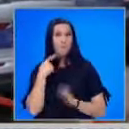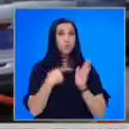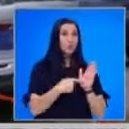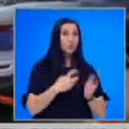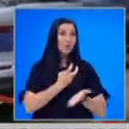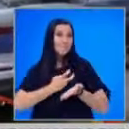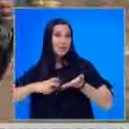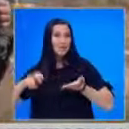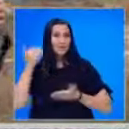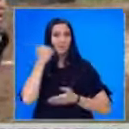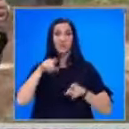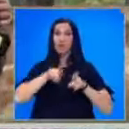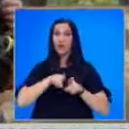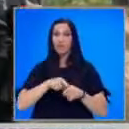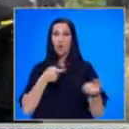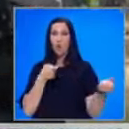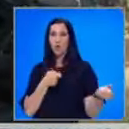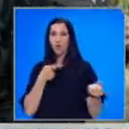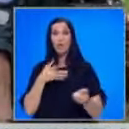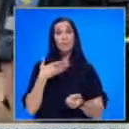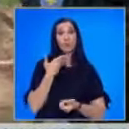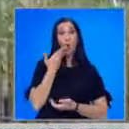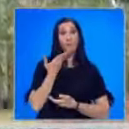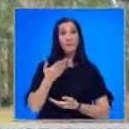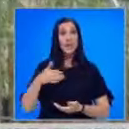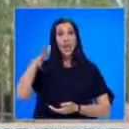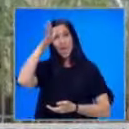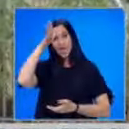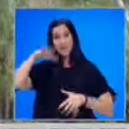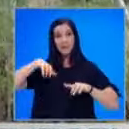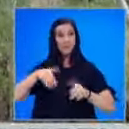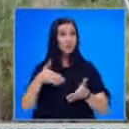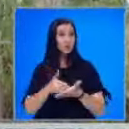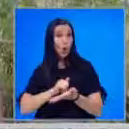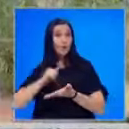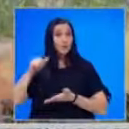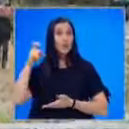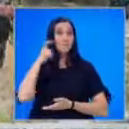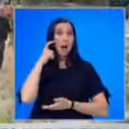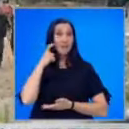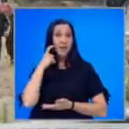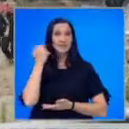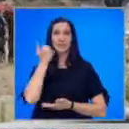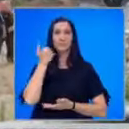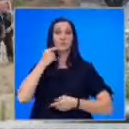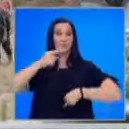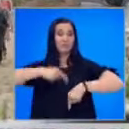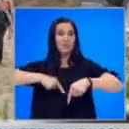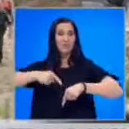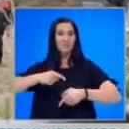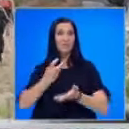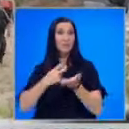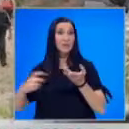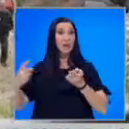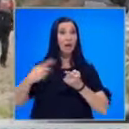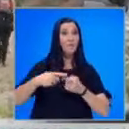мигрантите се използват като уръжие. Той поискал обяснение от иракските власти защо летището на Багдад се използва за трансфер на мигранти към